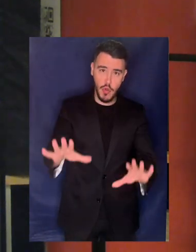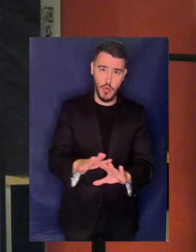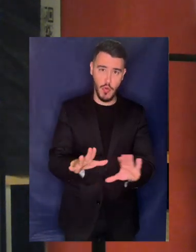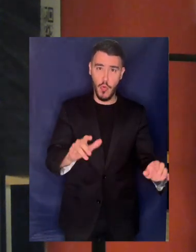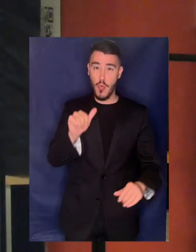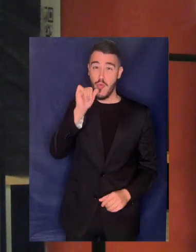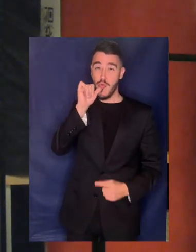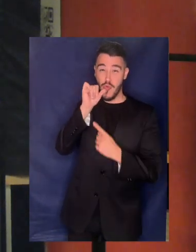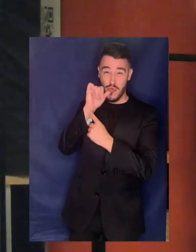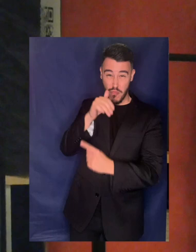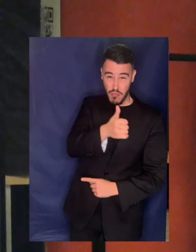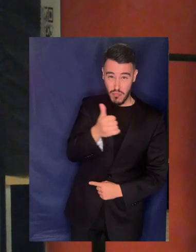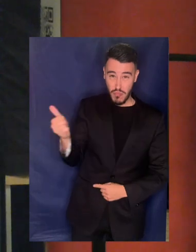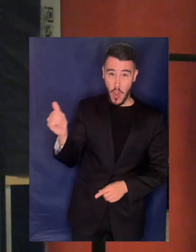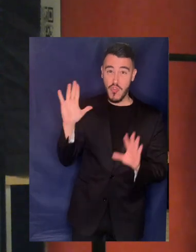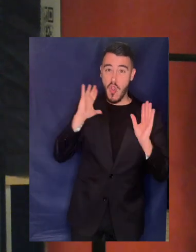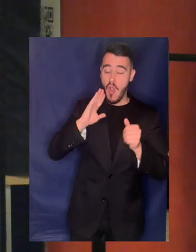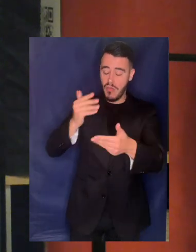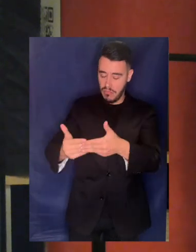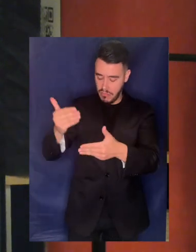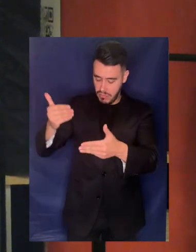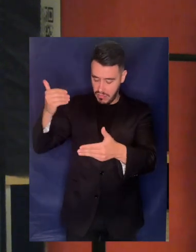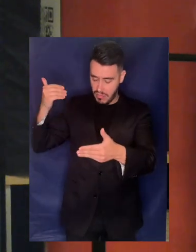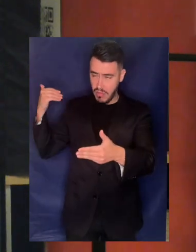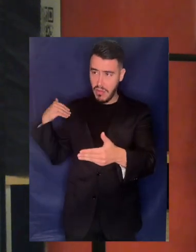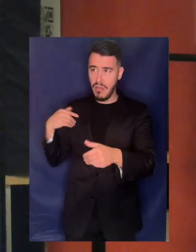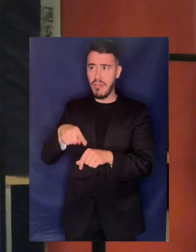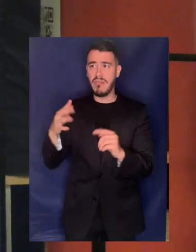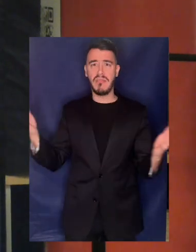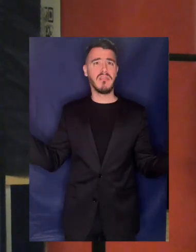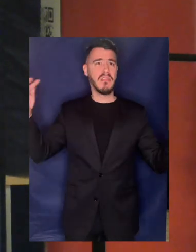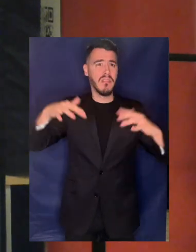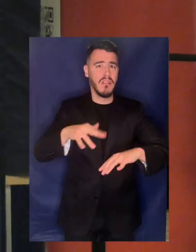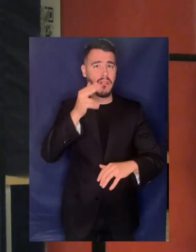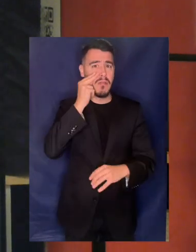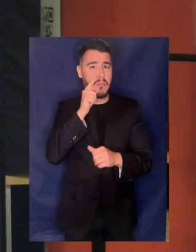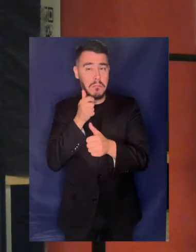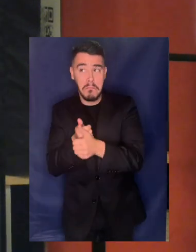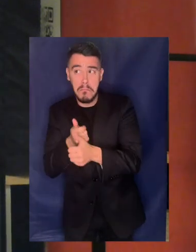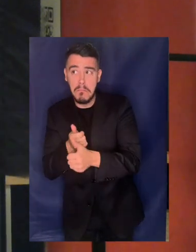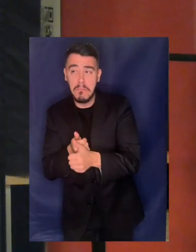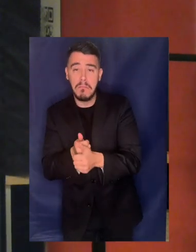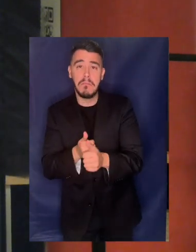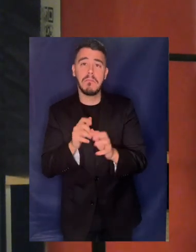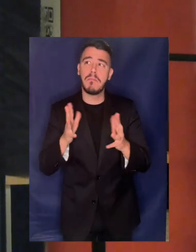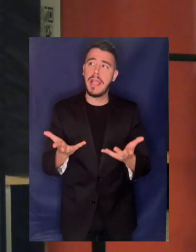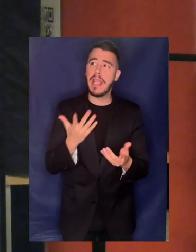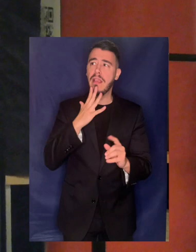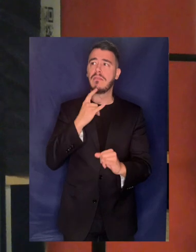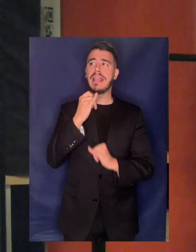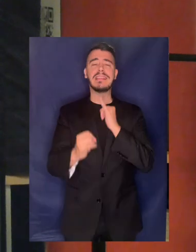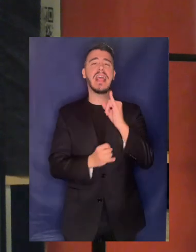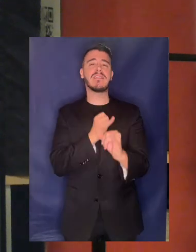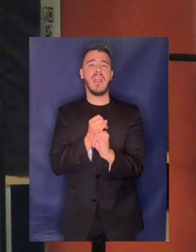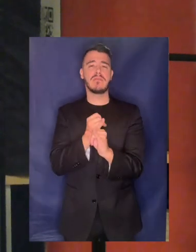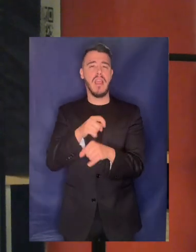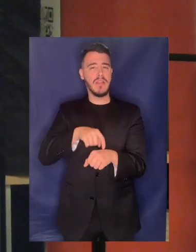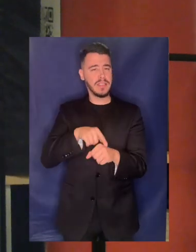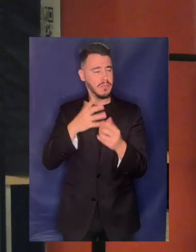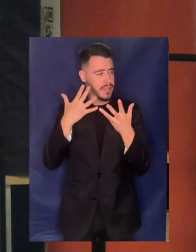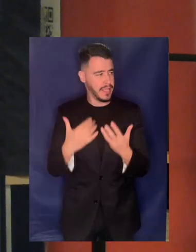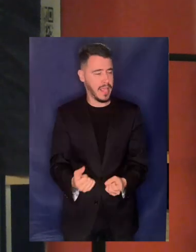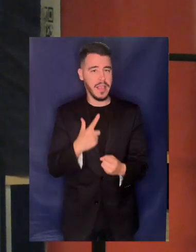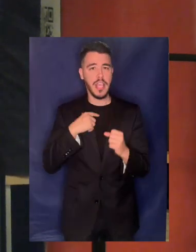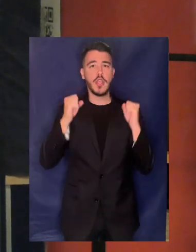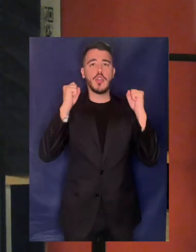ένας και κάθε μία που σήμερα το βράδυ βρίσκεται σε αυτή την αίθουσα ή που μας παρακολουθεί με τη βοήθεια των μέσεων κοινωνικής δικτύωσης Έχουμε